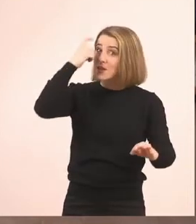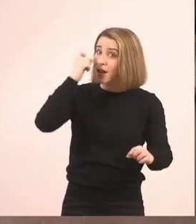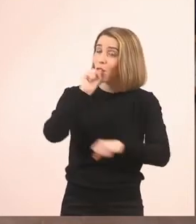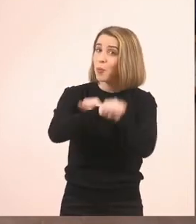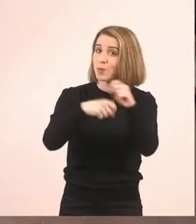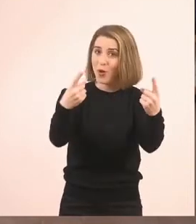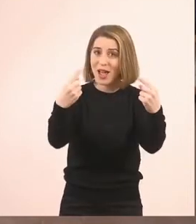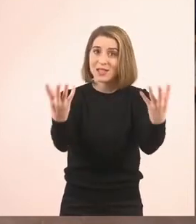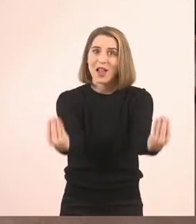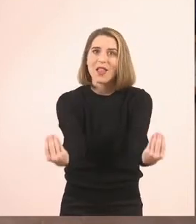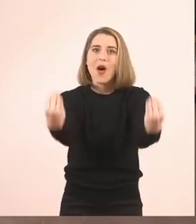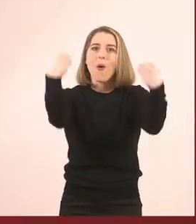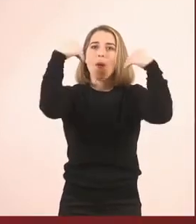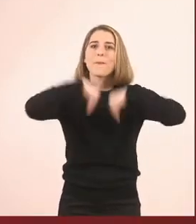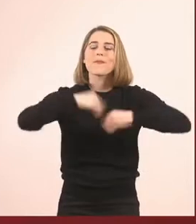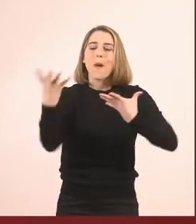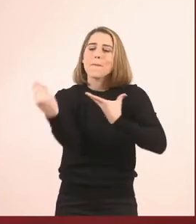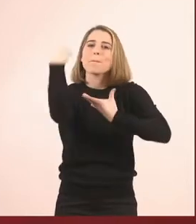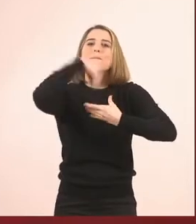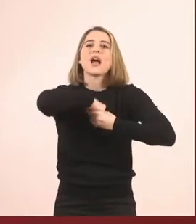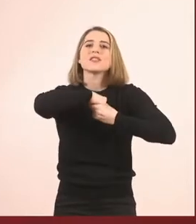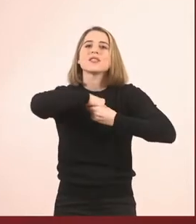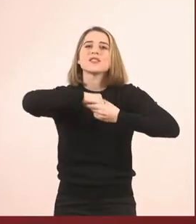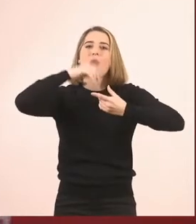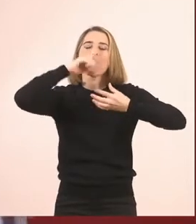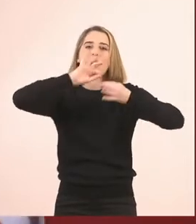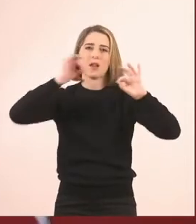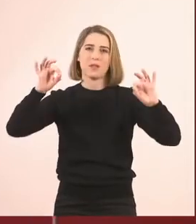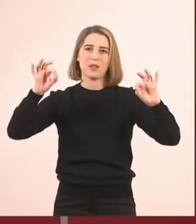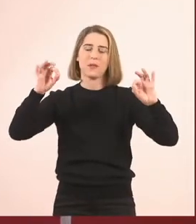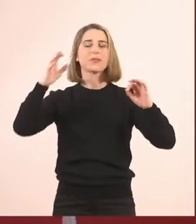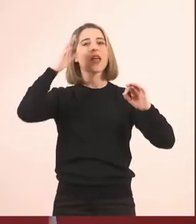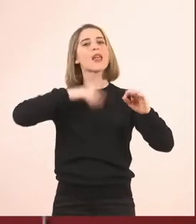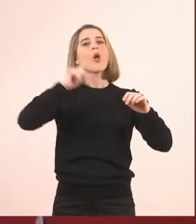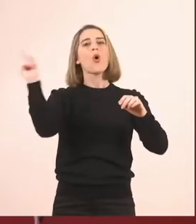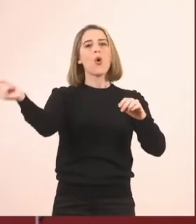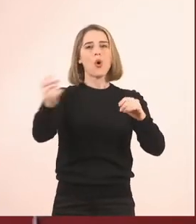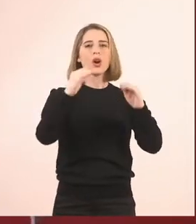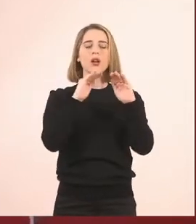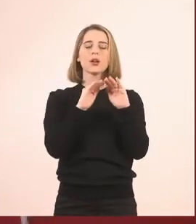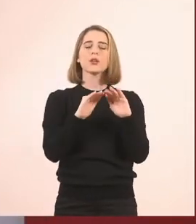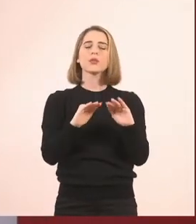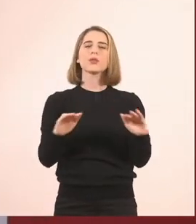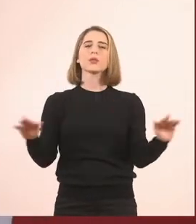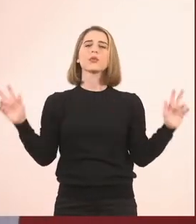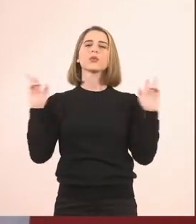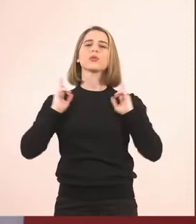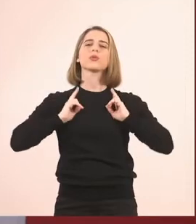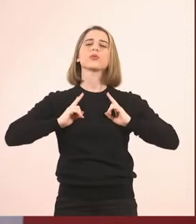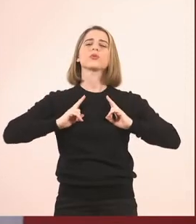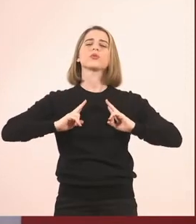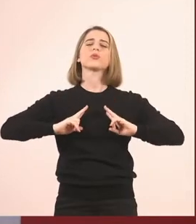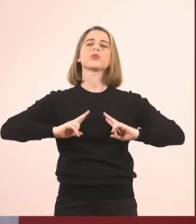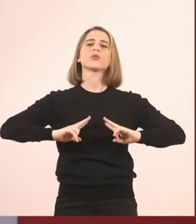τώρα, με έναν άλλον τρόπο. Δηλαδή, θέλω να χαλαρώσετε όλοι. Εντάξει, χαλαρώστε.